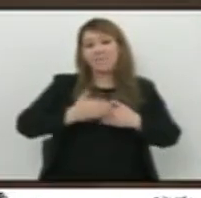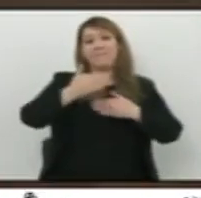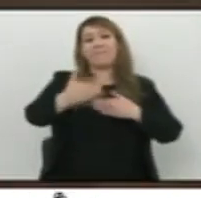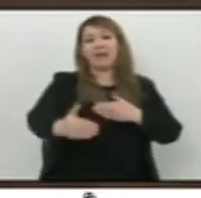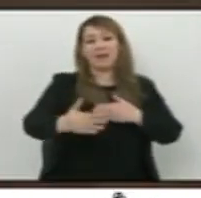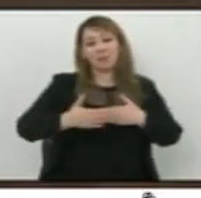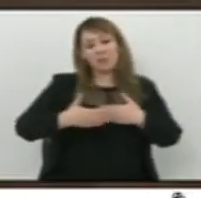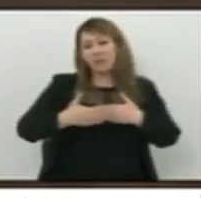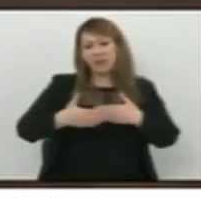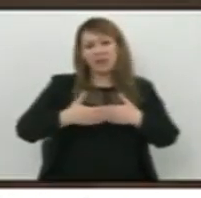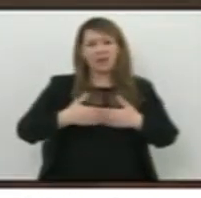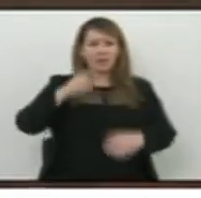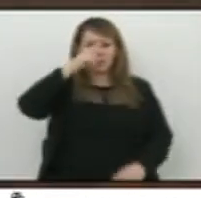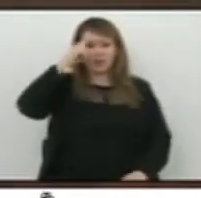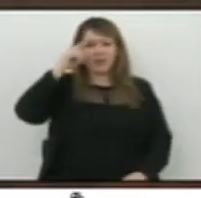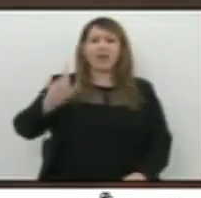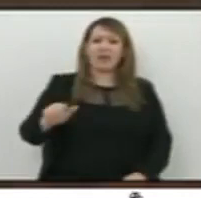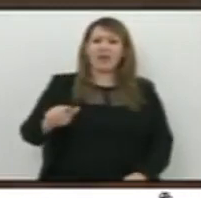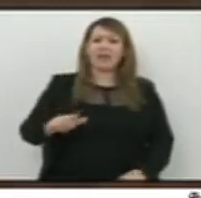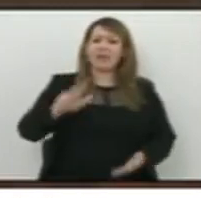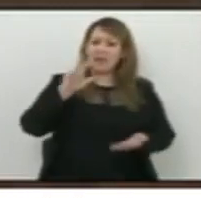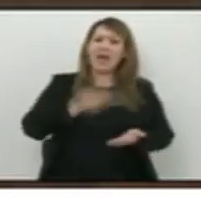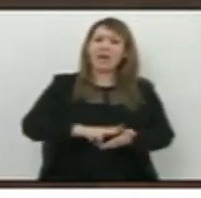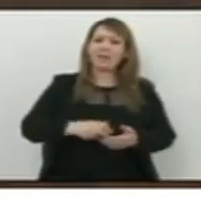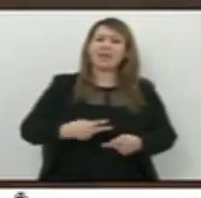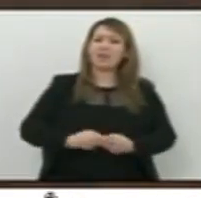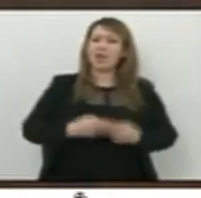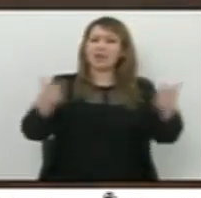جداً أن يكون فيه التزام بالتسريح عن البعد ترجمة نانسي